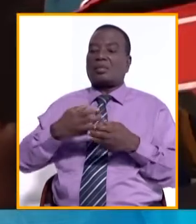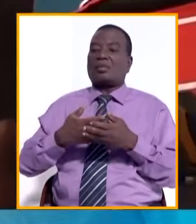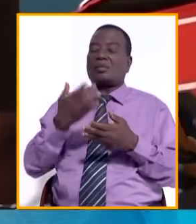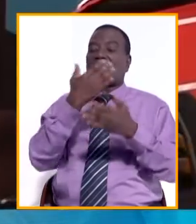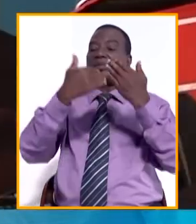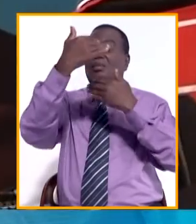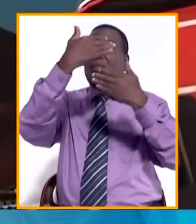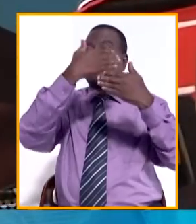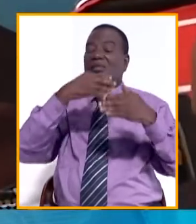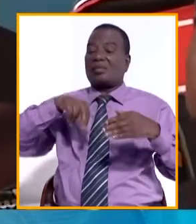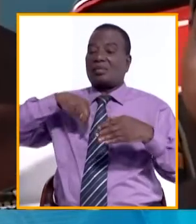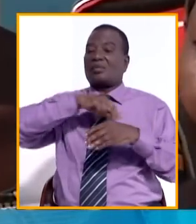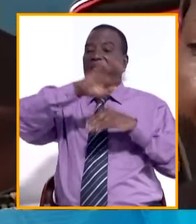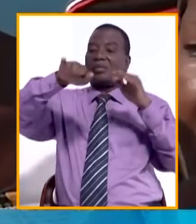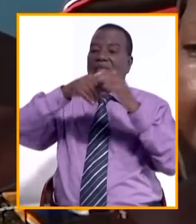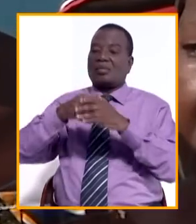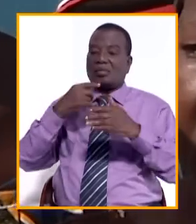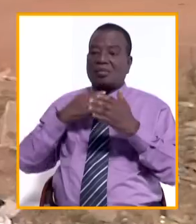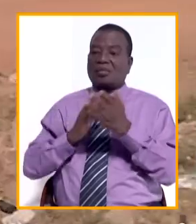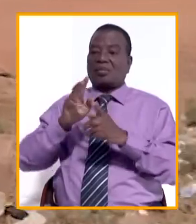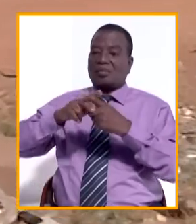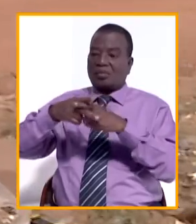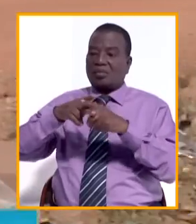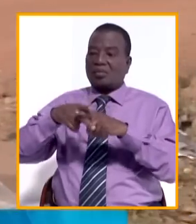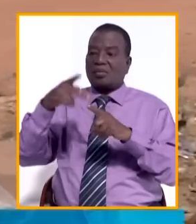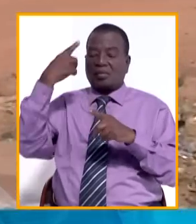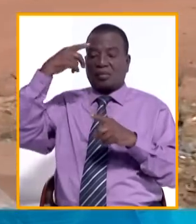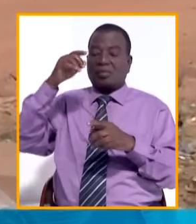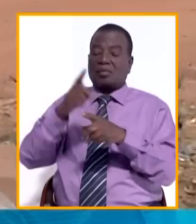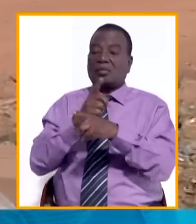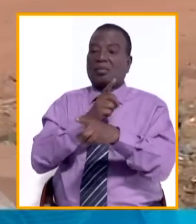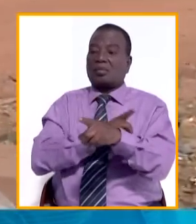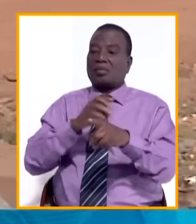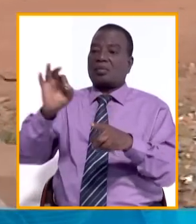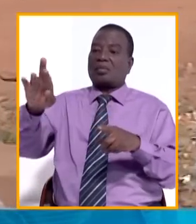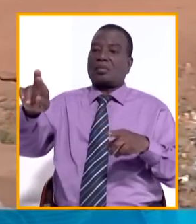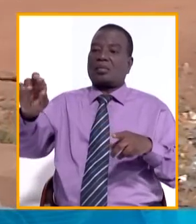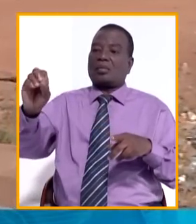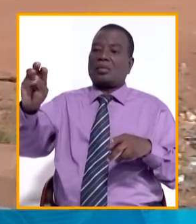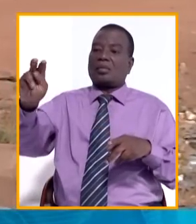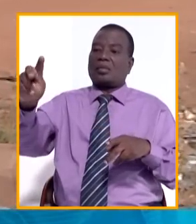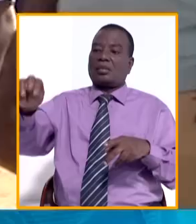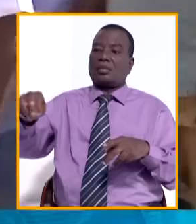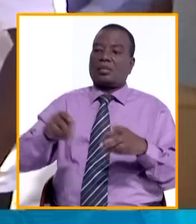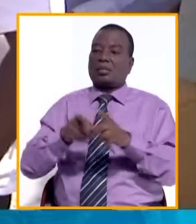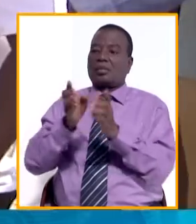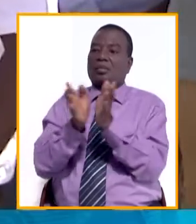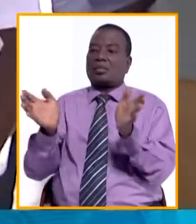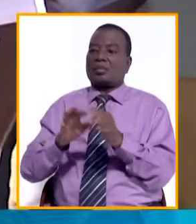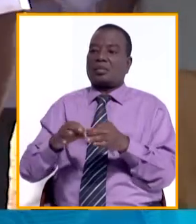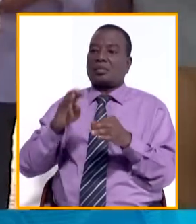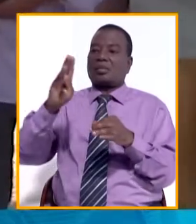et nous ferons tout pour bien l'entretenir. Pour le développement de Frona, le directeur général du FBENET entend